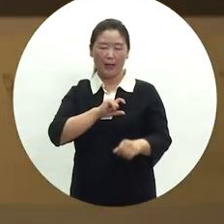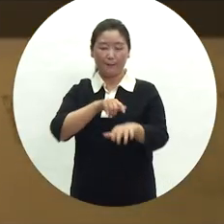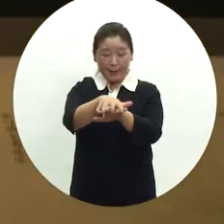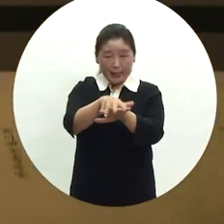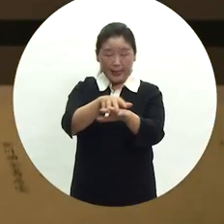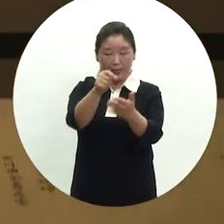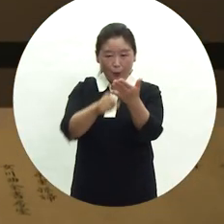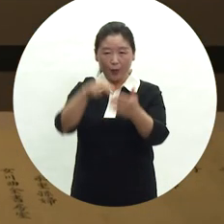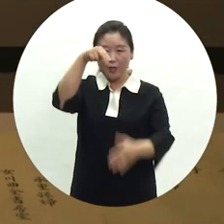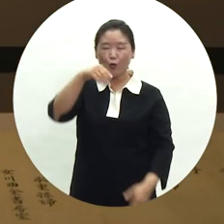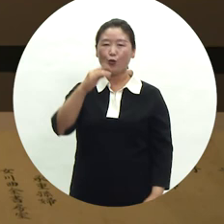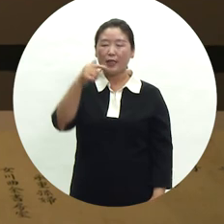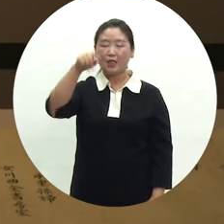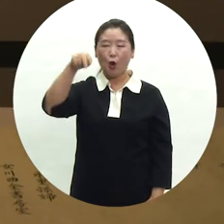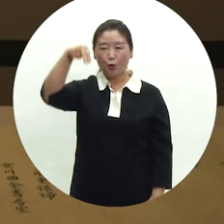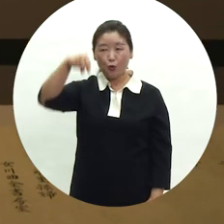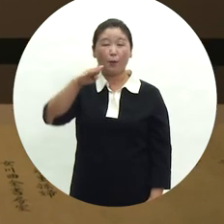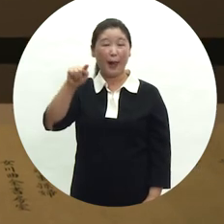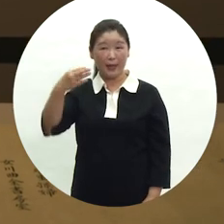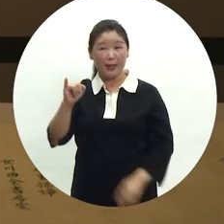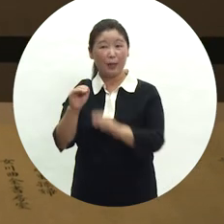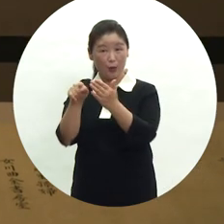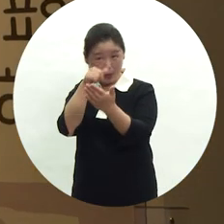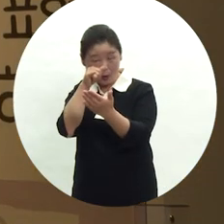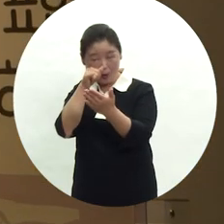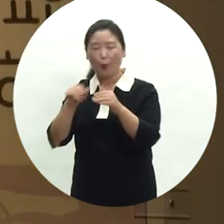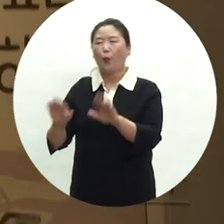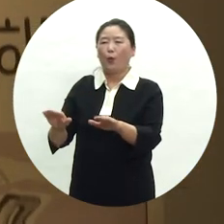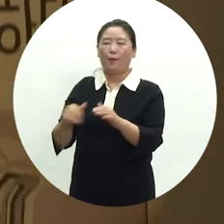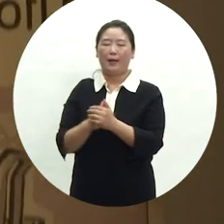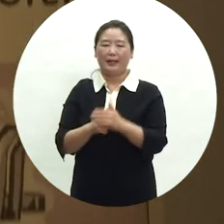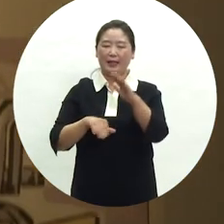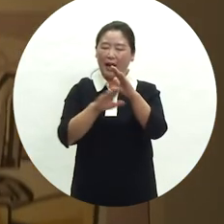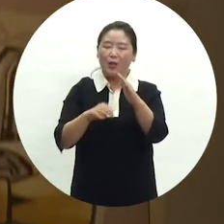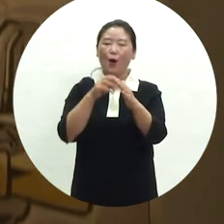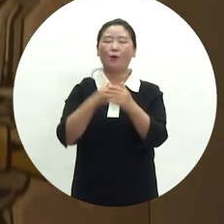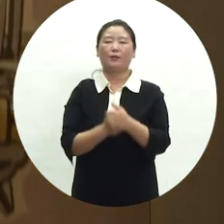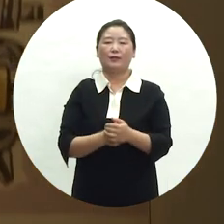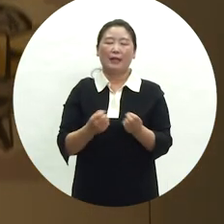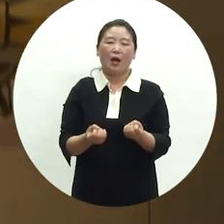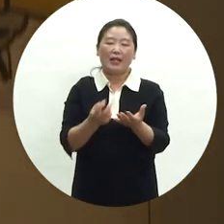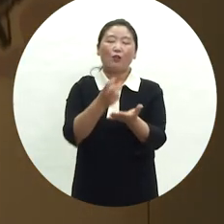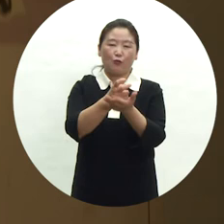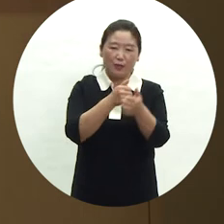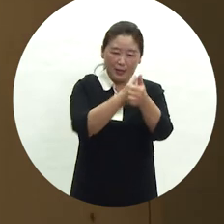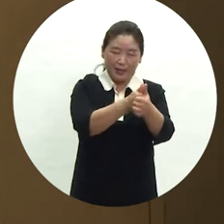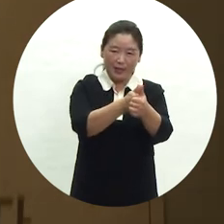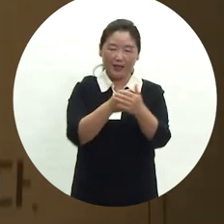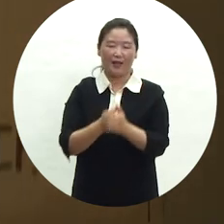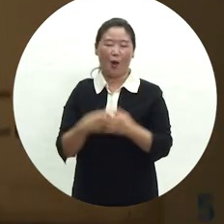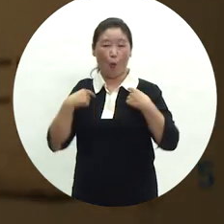기록한 수의 척수발기가 있었다면 오늘날에는 가정물의 준칙에 의해 상복과 절차가